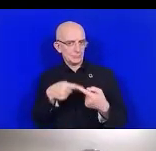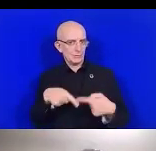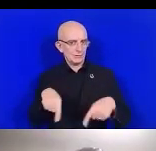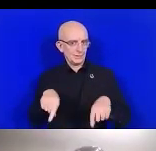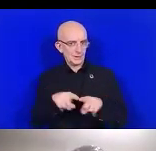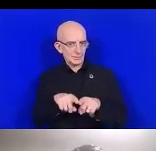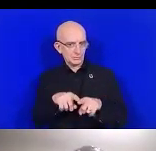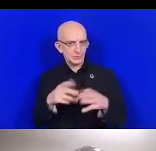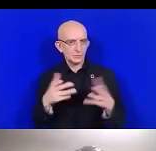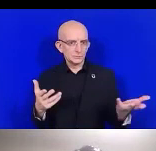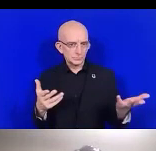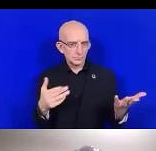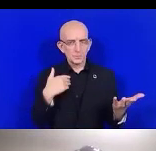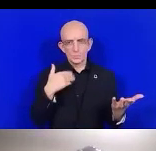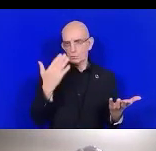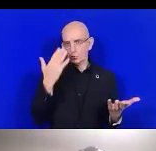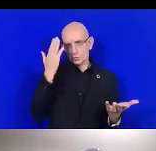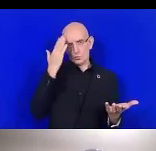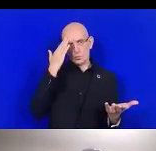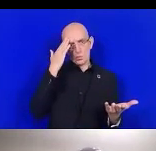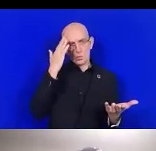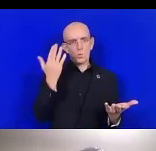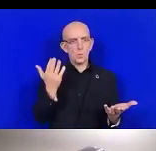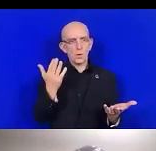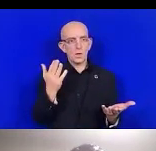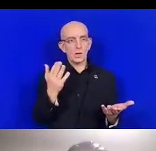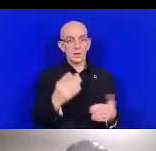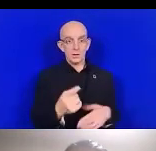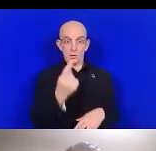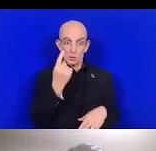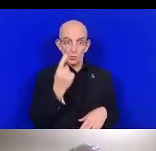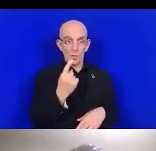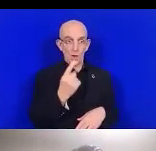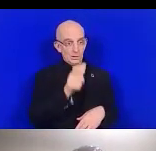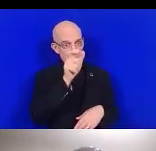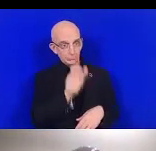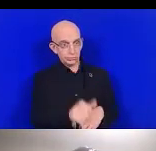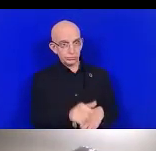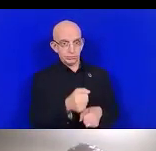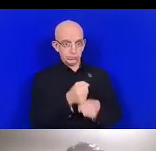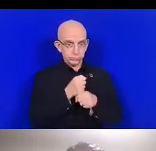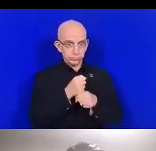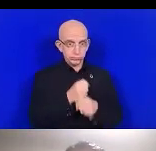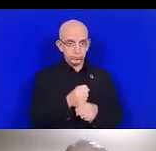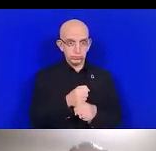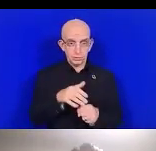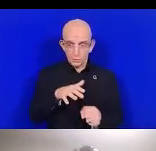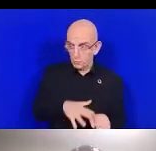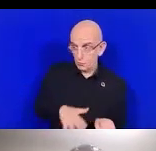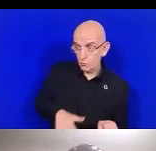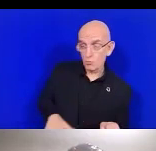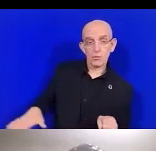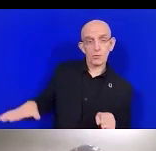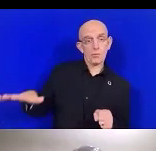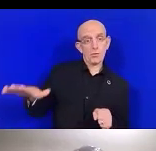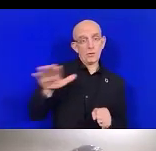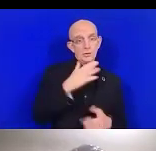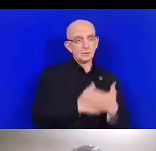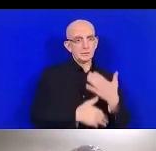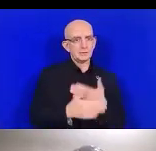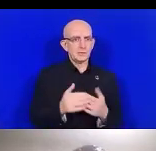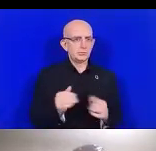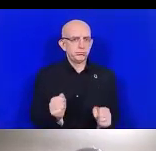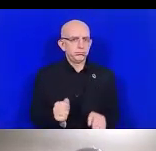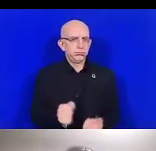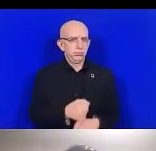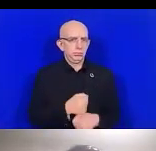les personnes locales. Alors, il est important pour nous de mener des actions pour assigner des délégués afin de les faire